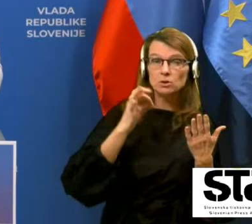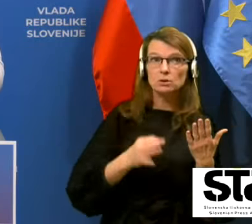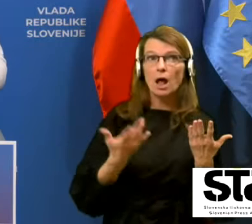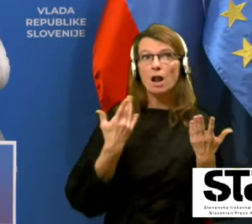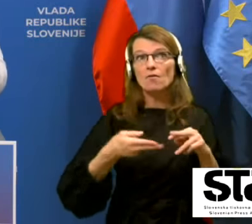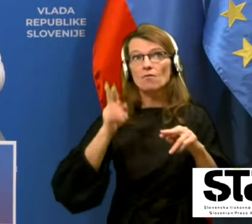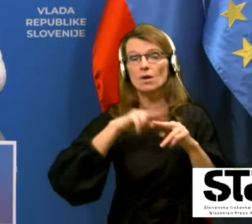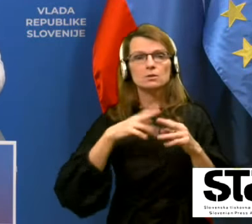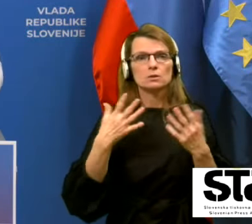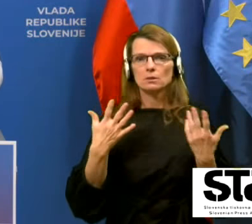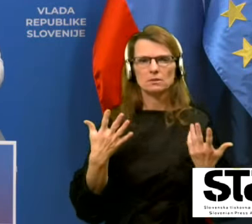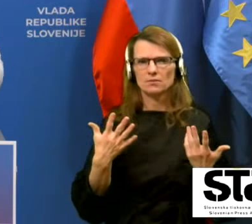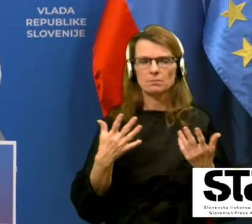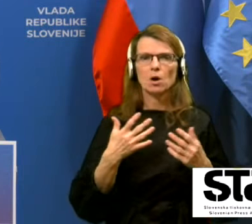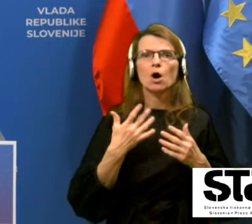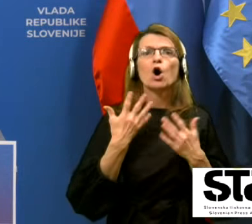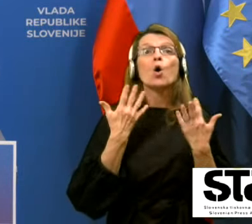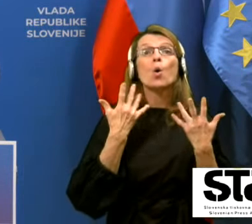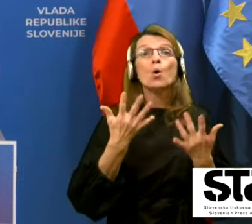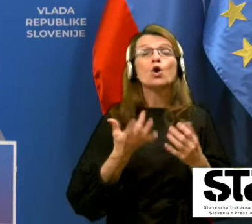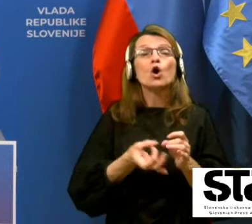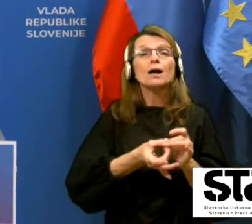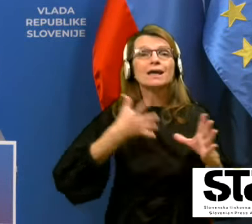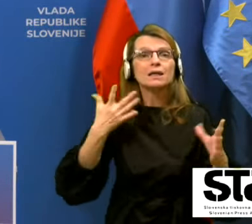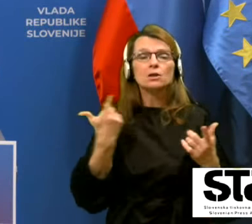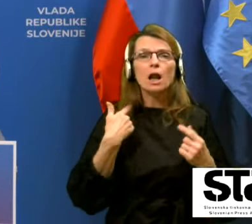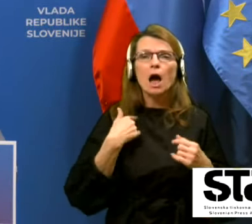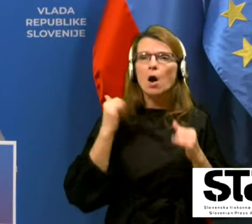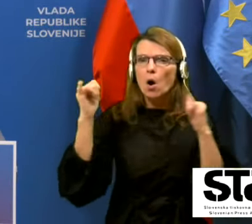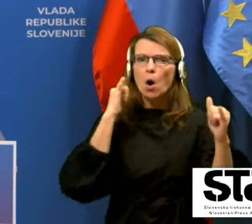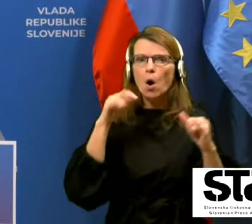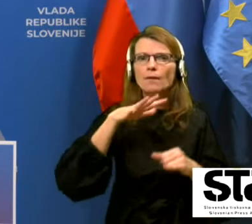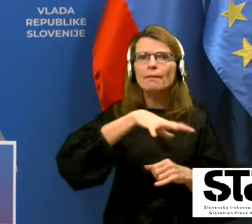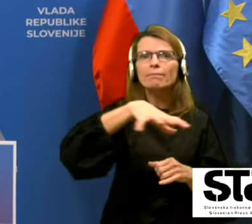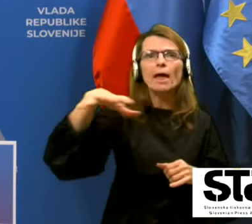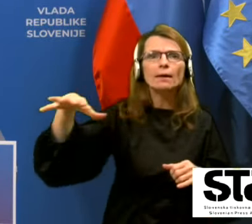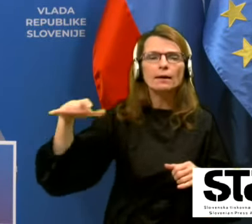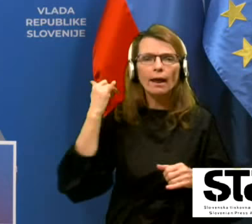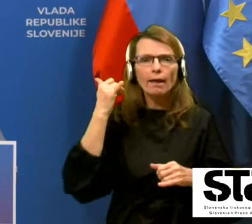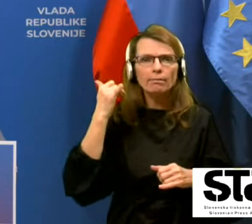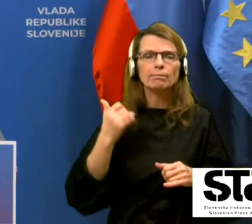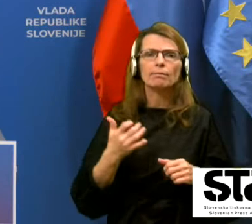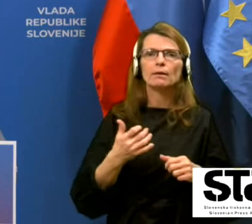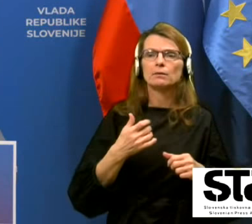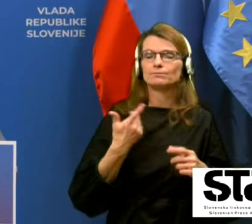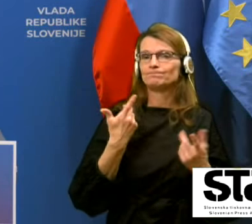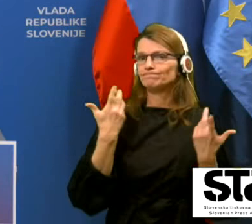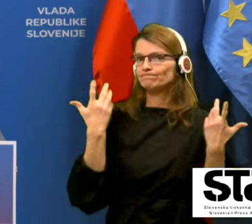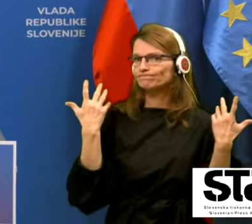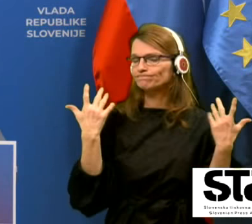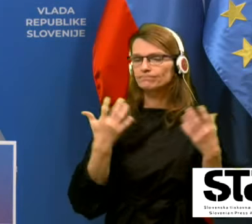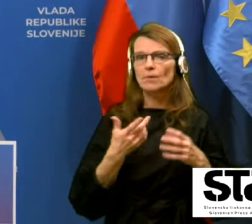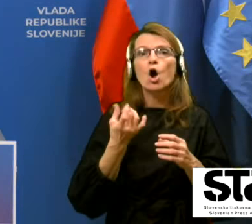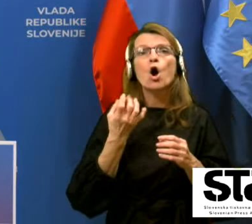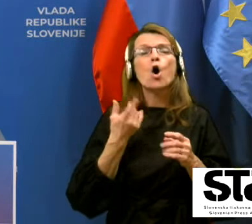bomo pa lahko to deplojali, pršli na teren in dosegli to številko, je odvisno od samega cepiva. Infrastruktura se bo že